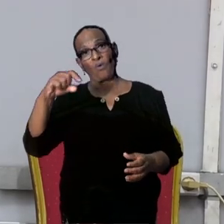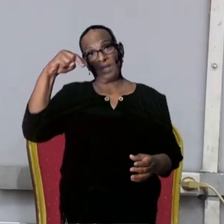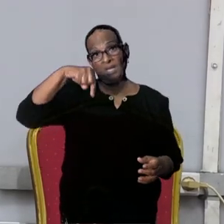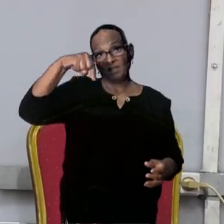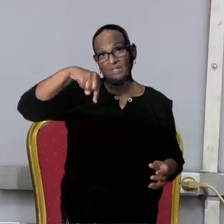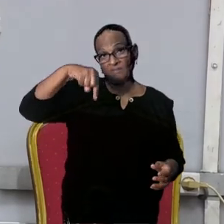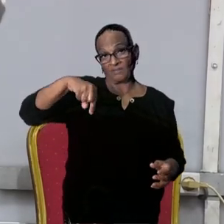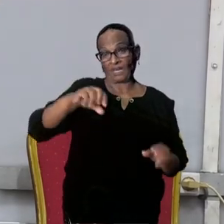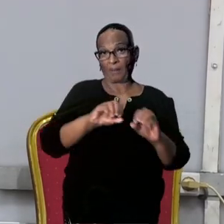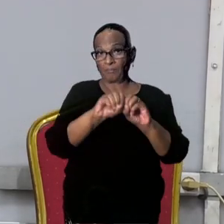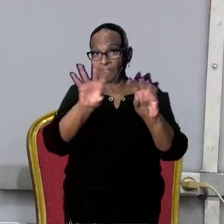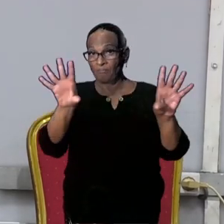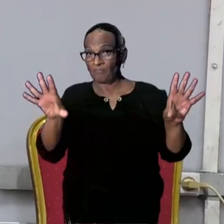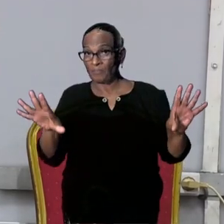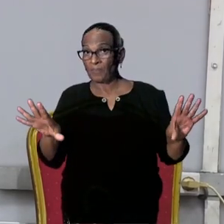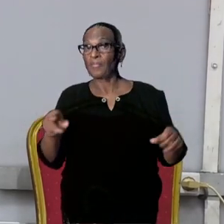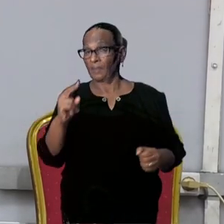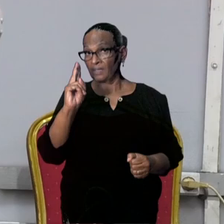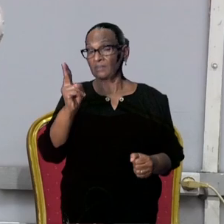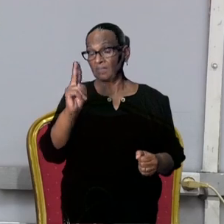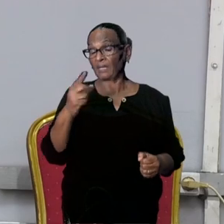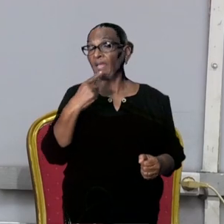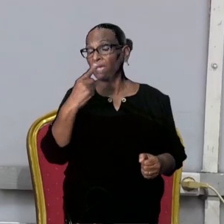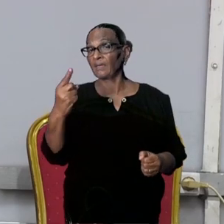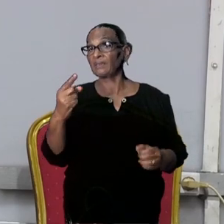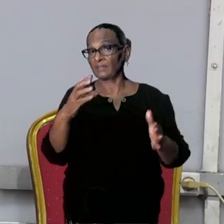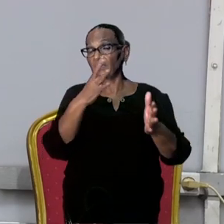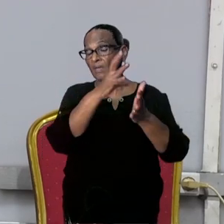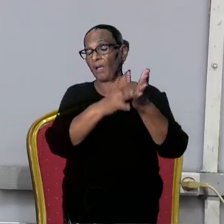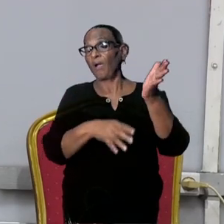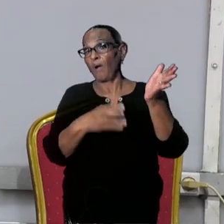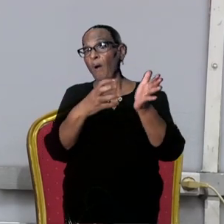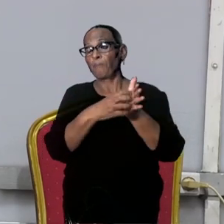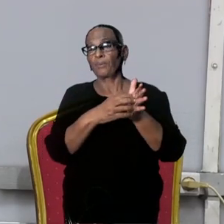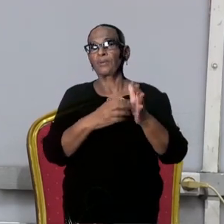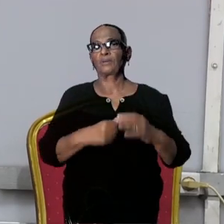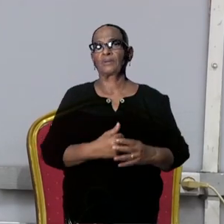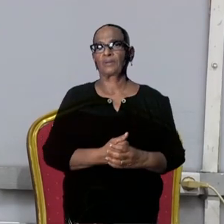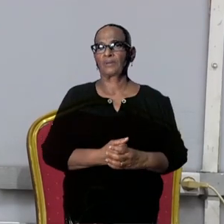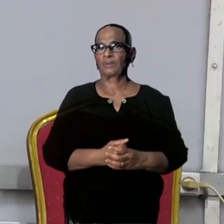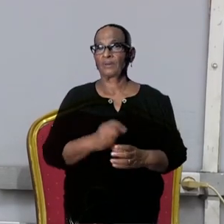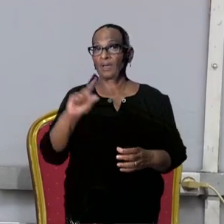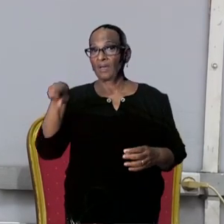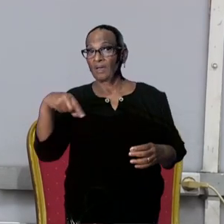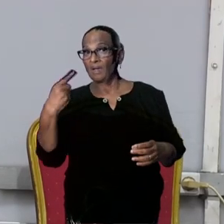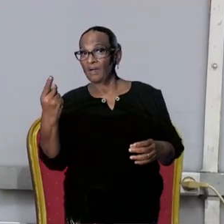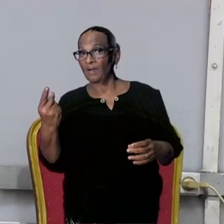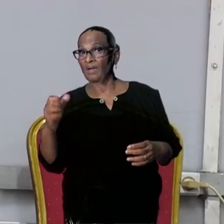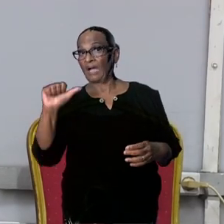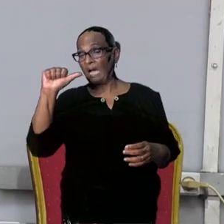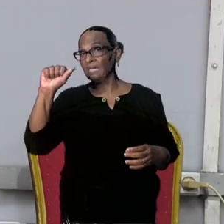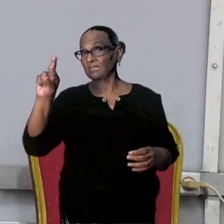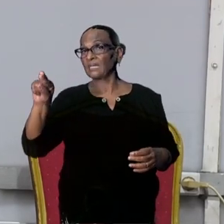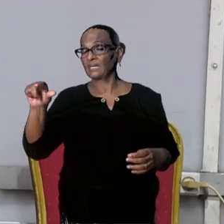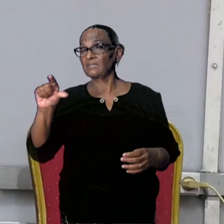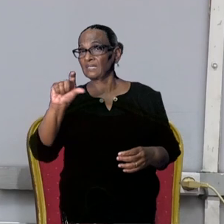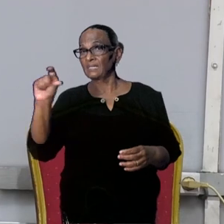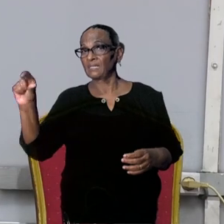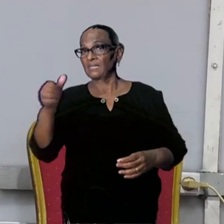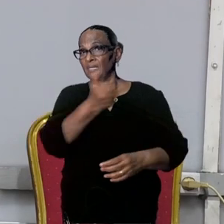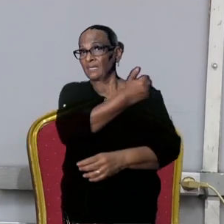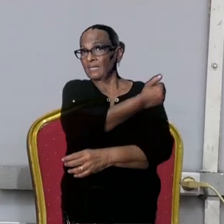gepubliceerd. Staat er inderdaad wat u aanhaalde. Er staat ook nogmaals dat het AstraZeneca maar